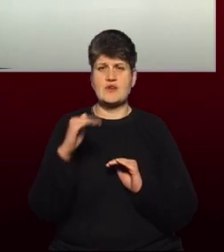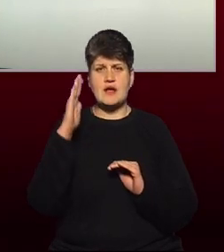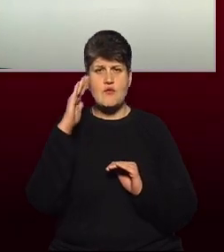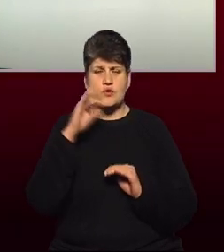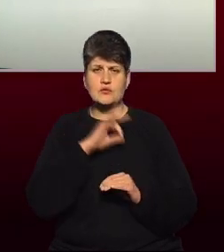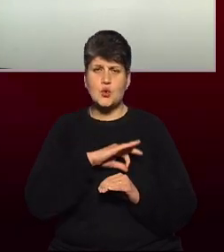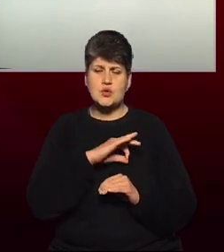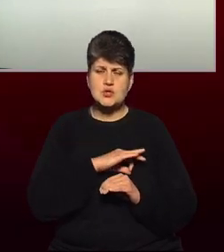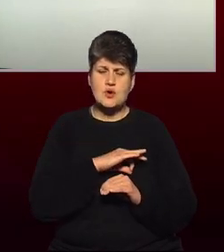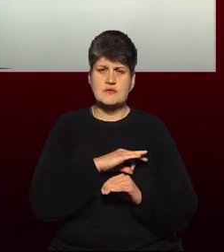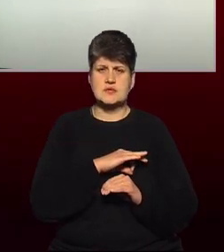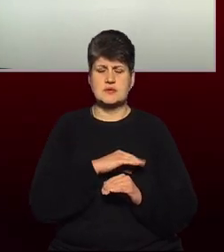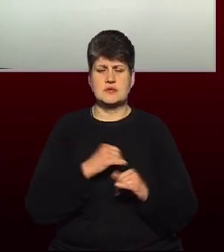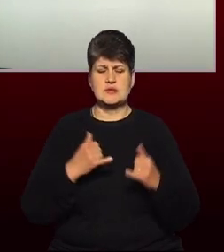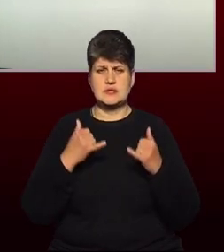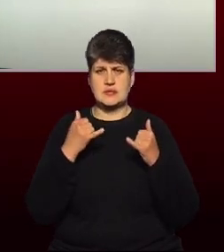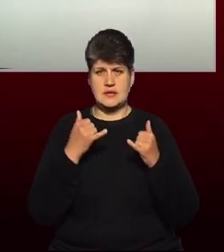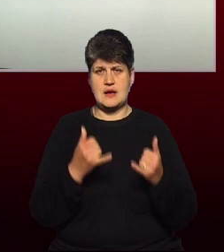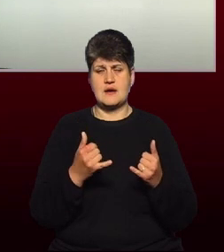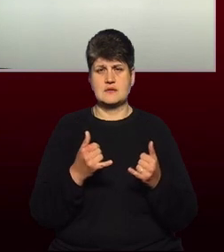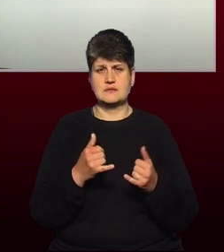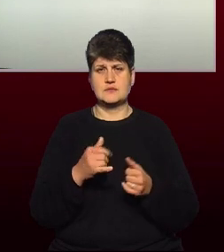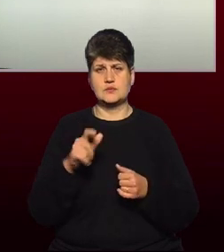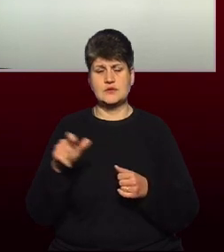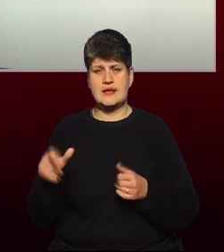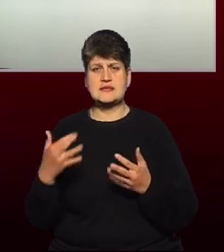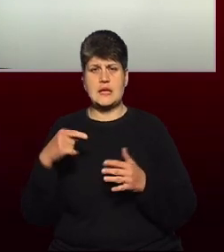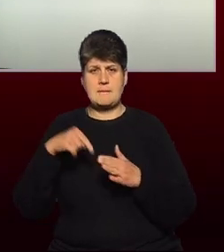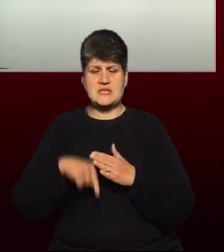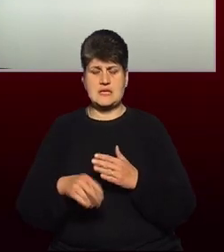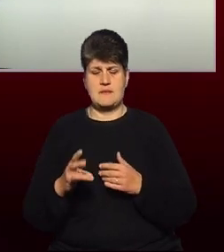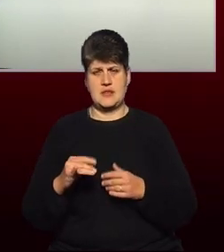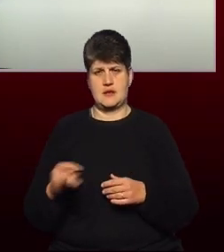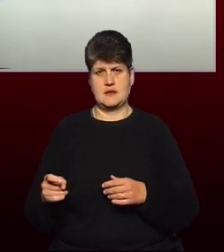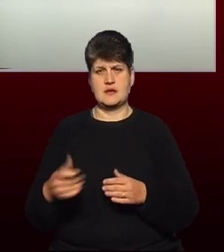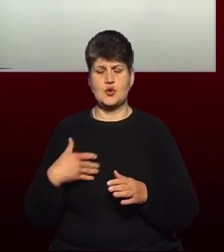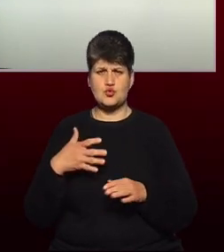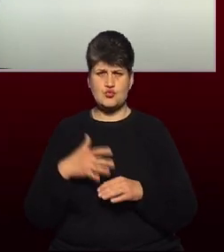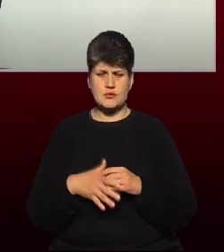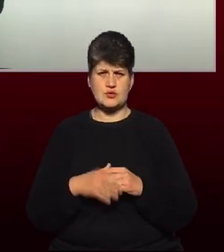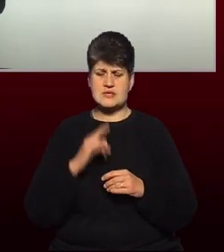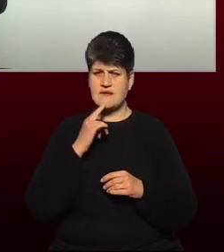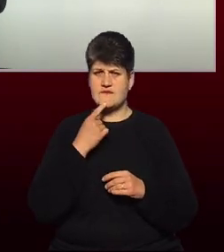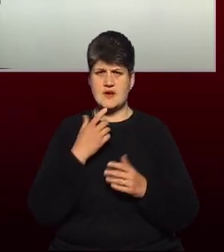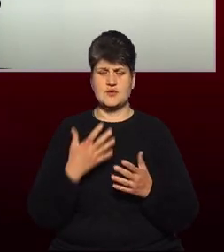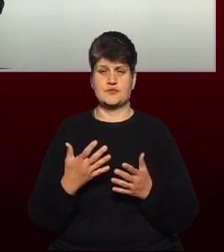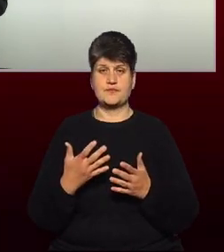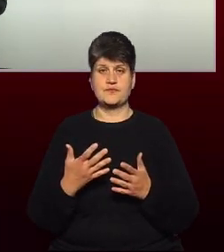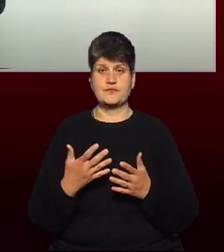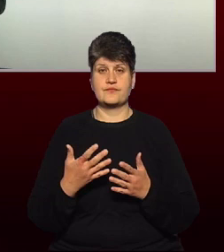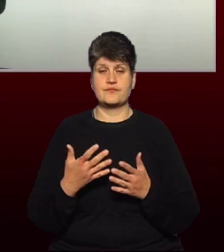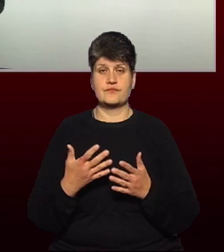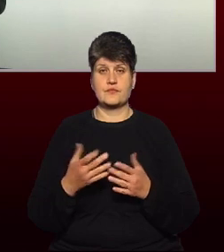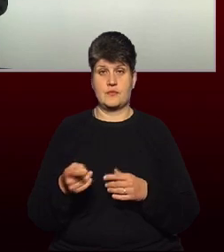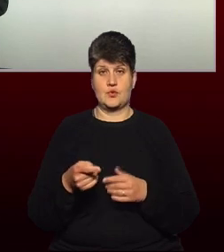для споживачів, скільки підземних? Я розумію, що це досить важко якось співцявити. Про Тернопіль.